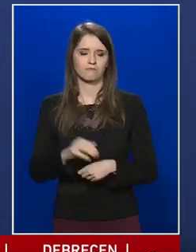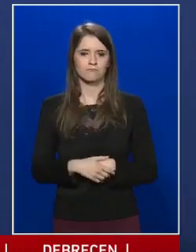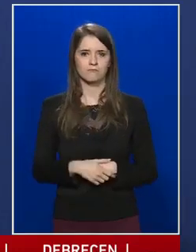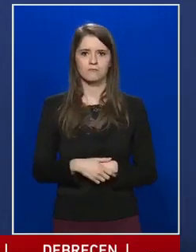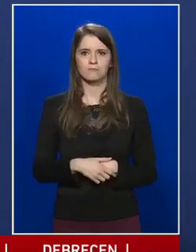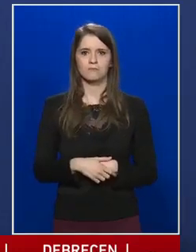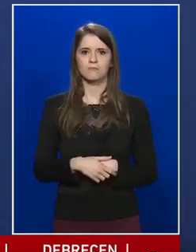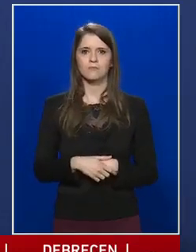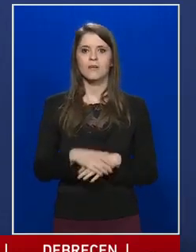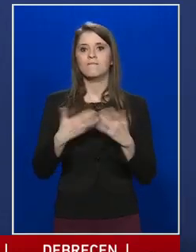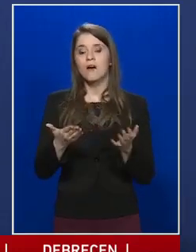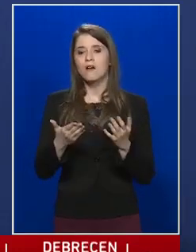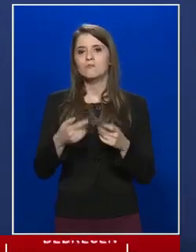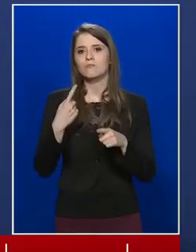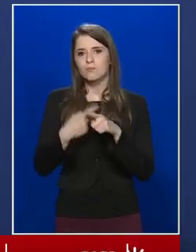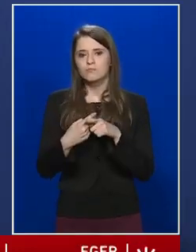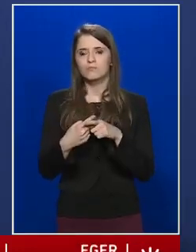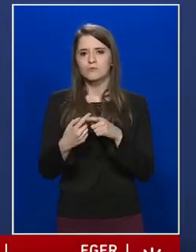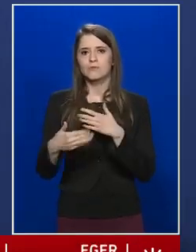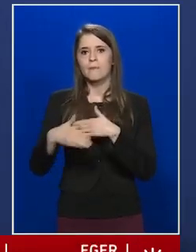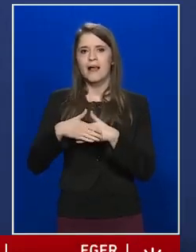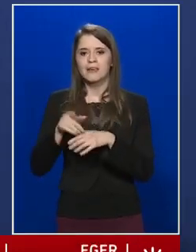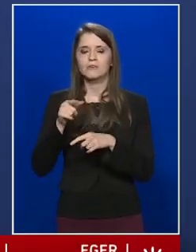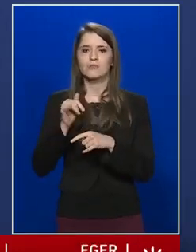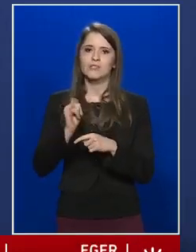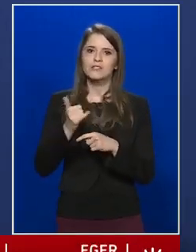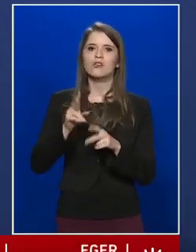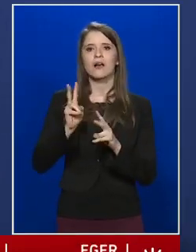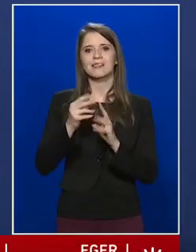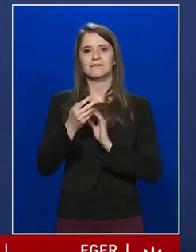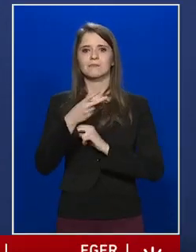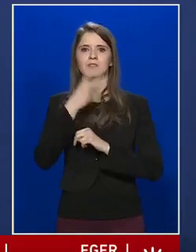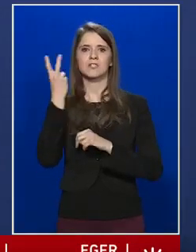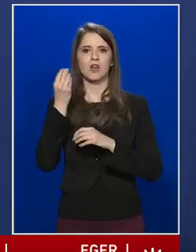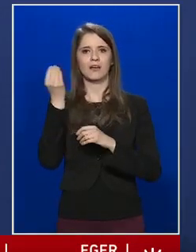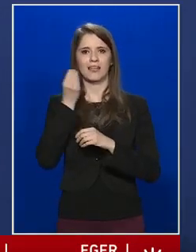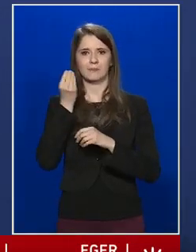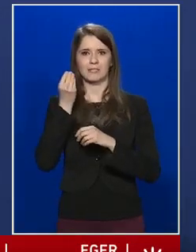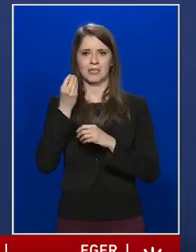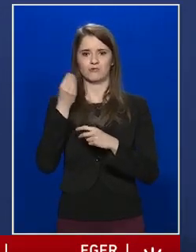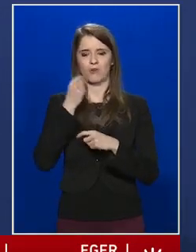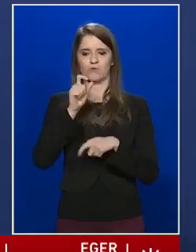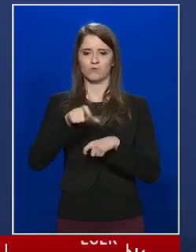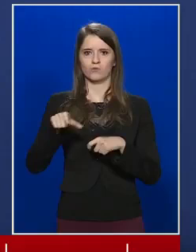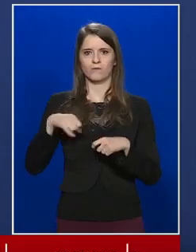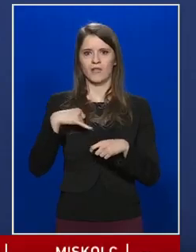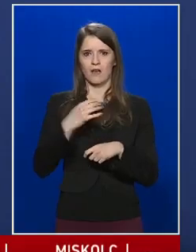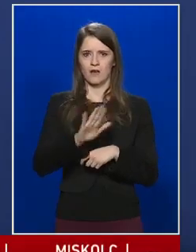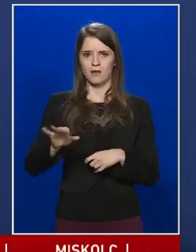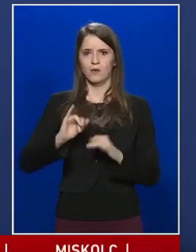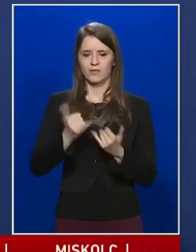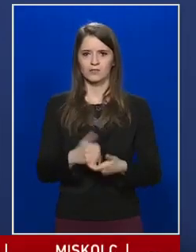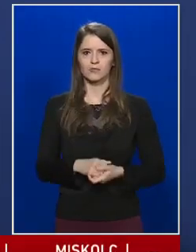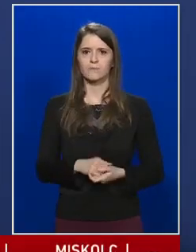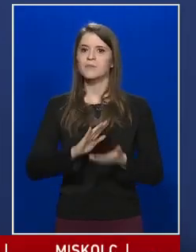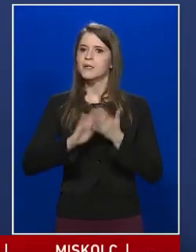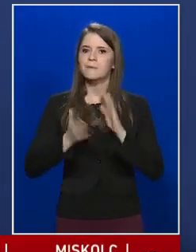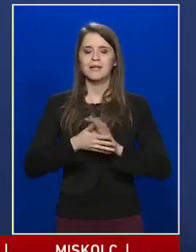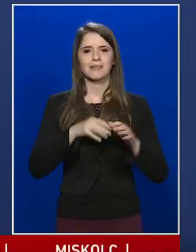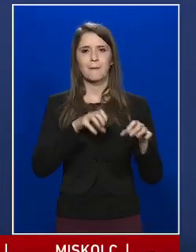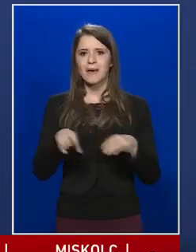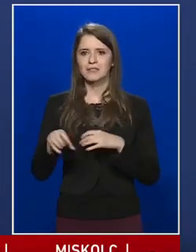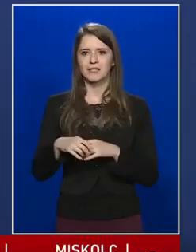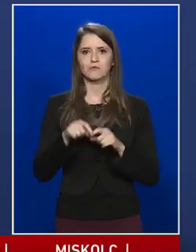mellettük a szakképzésben tanuló fiataloknak is. Mindent megteszünk annak érdekében, hogy